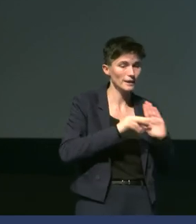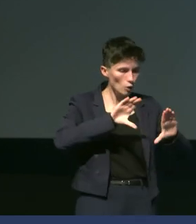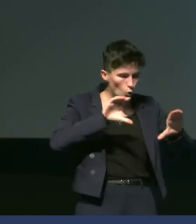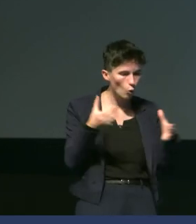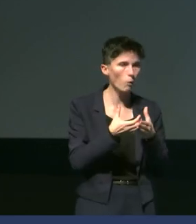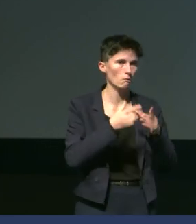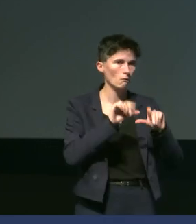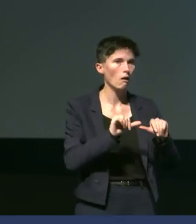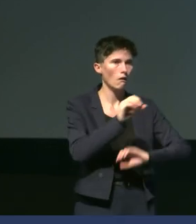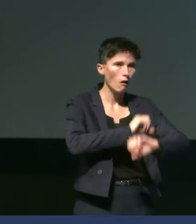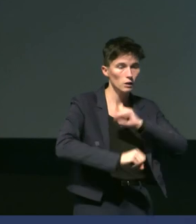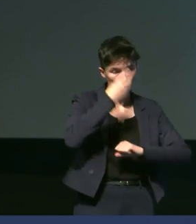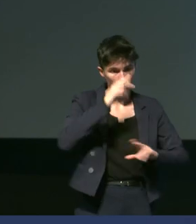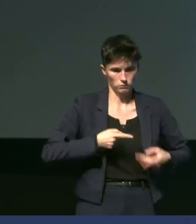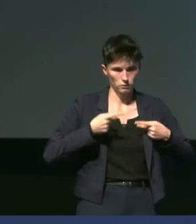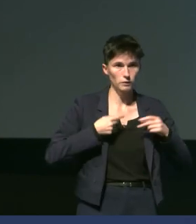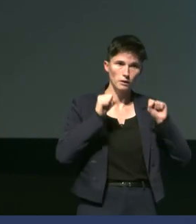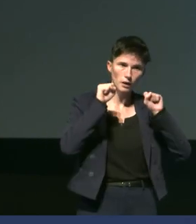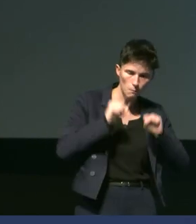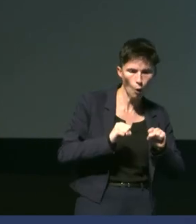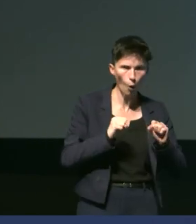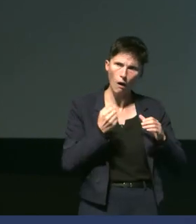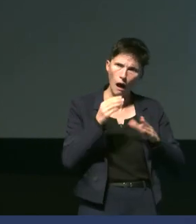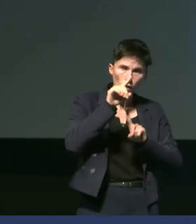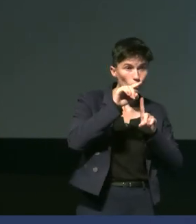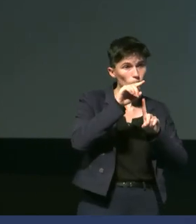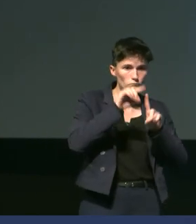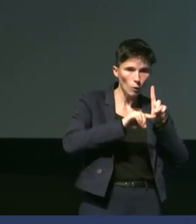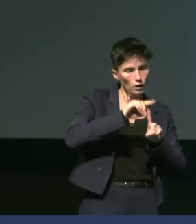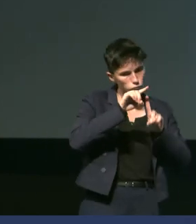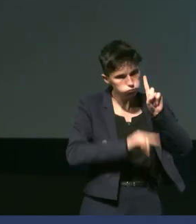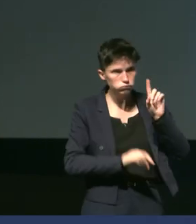pour tout simplement pour survivre et pour être capable de résister à cette température-là.